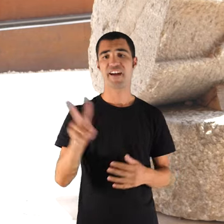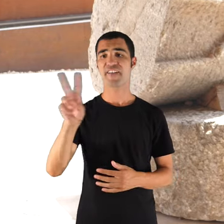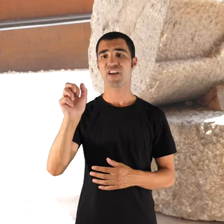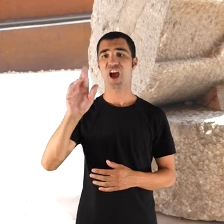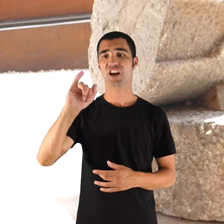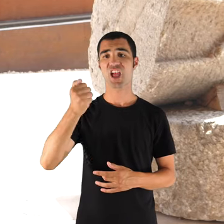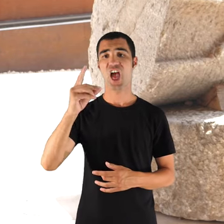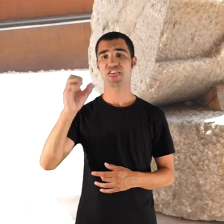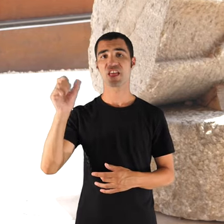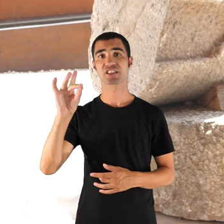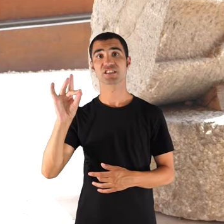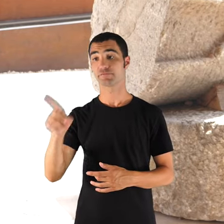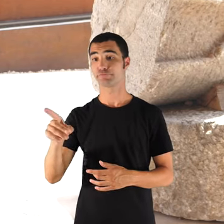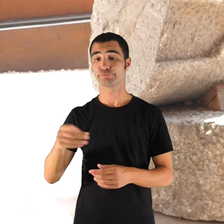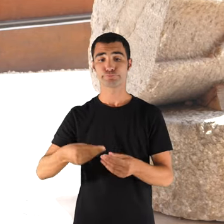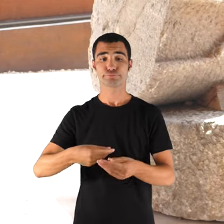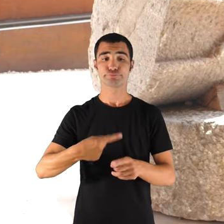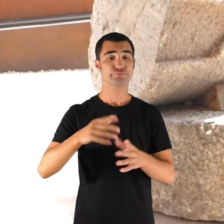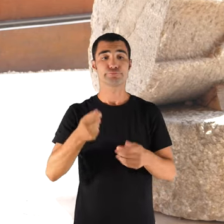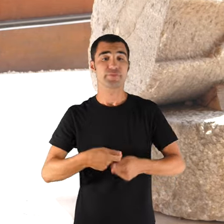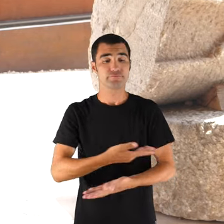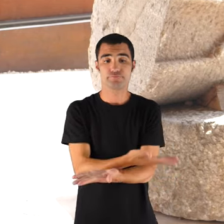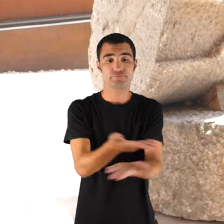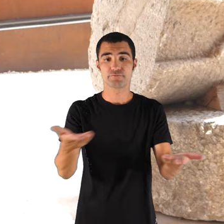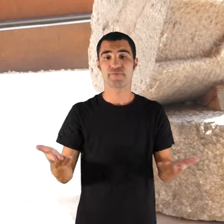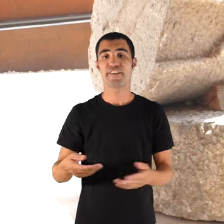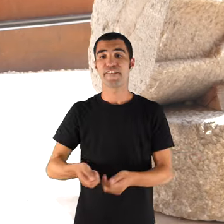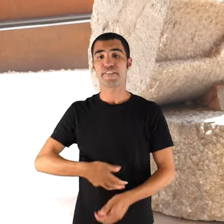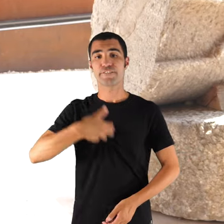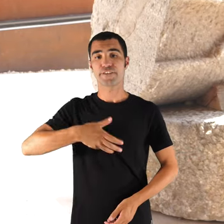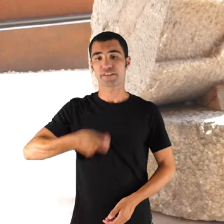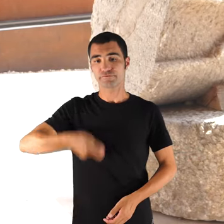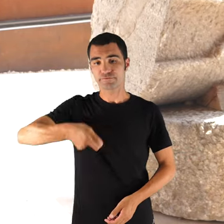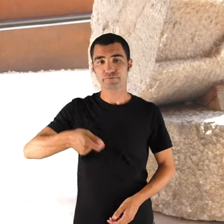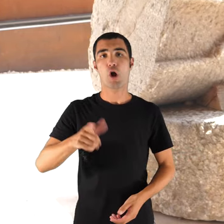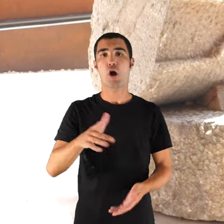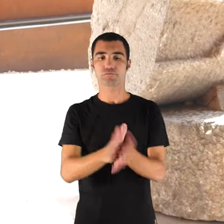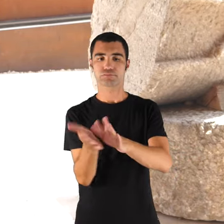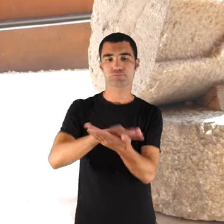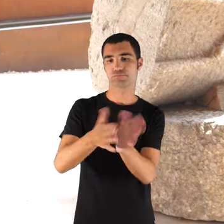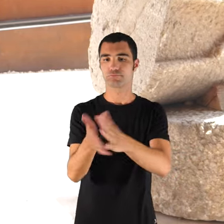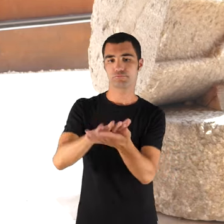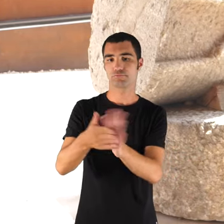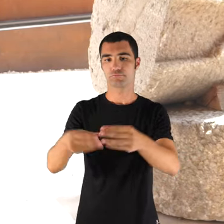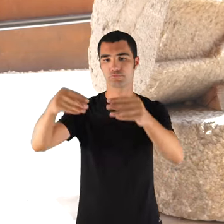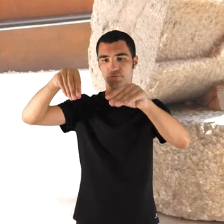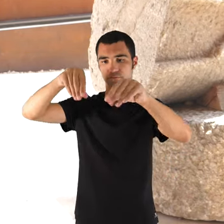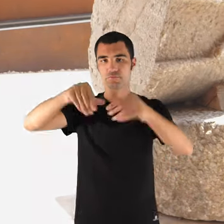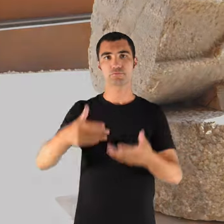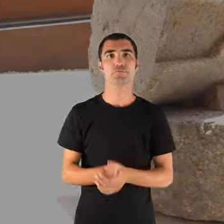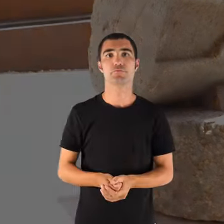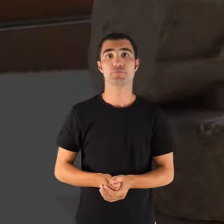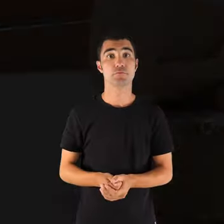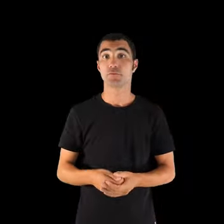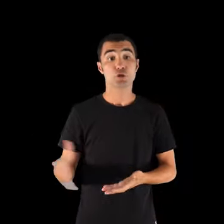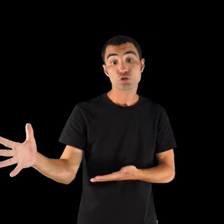se servia com a peix frit o torret. Era, tots els peix